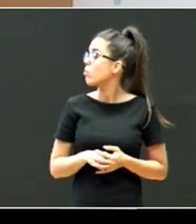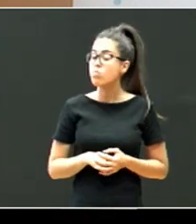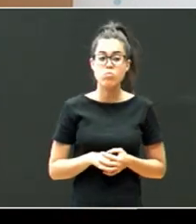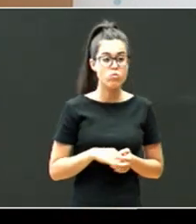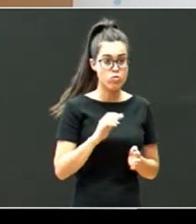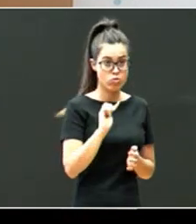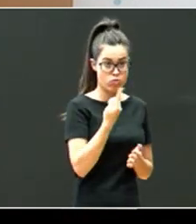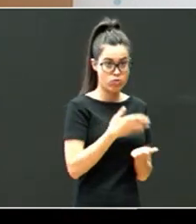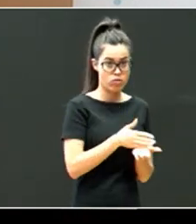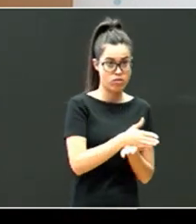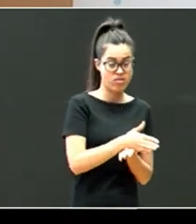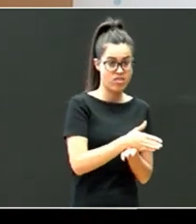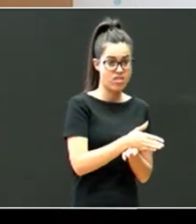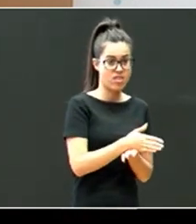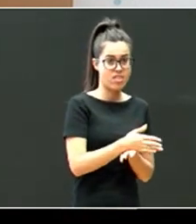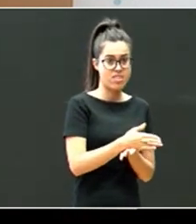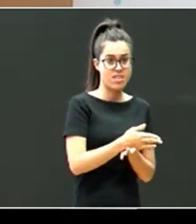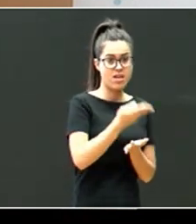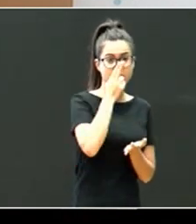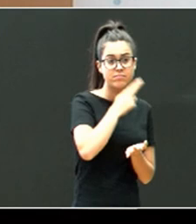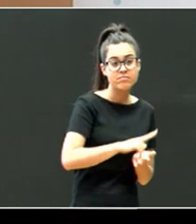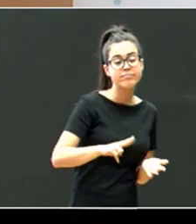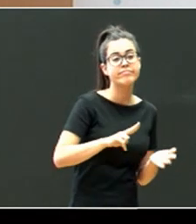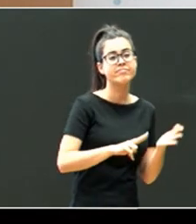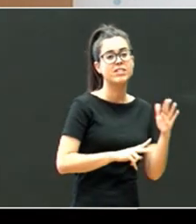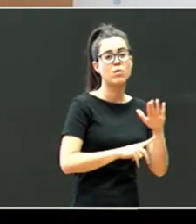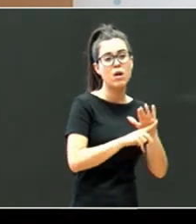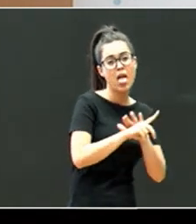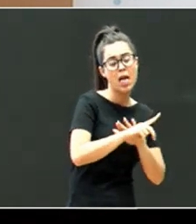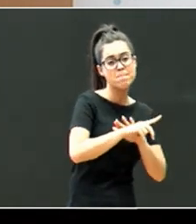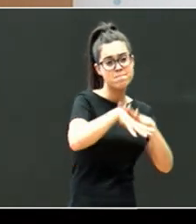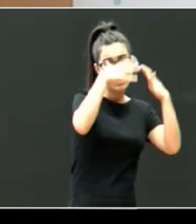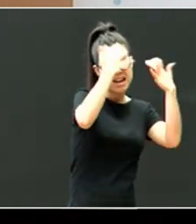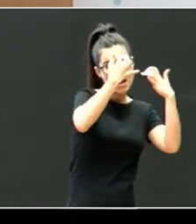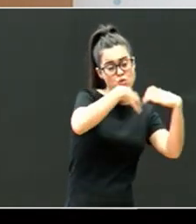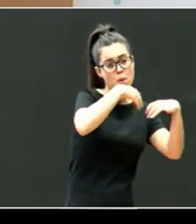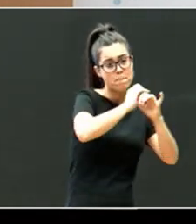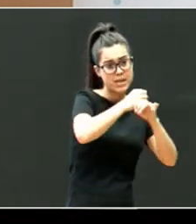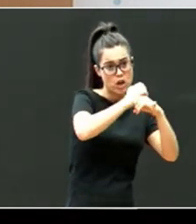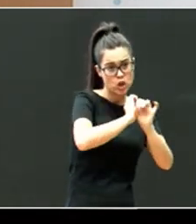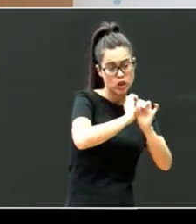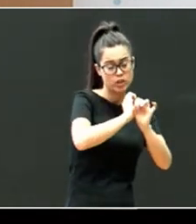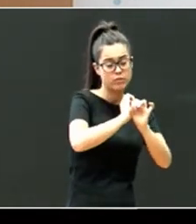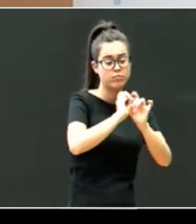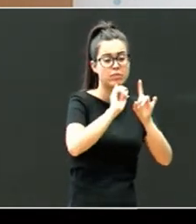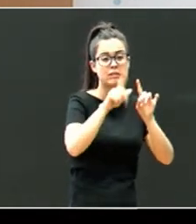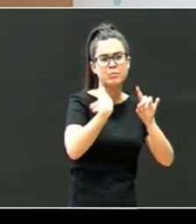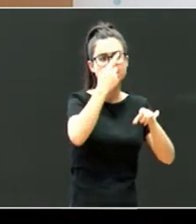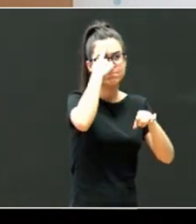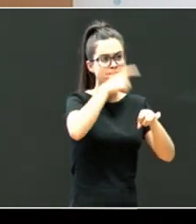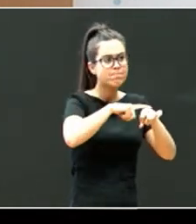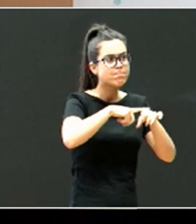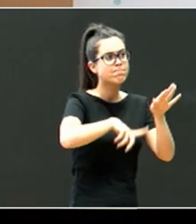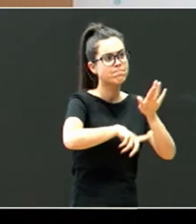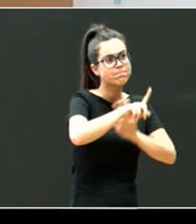aurraren, garapen, biologikoa, neurobiologikoa, eta garapen, nortazunaren garapenian, ba,